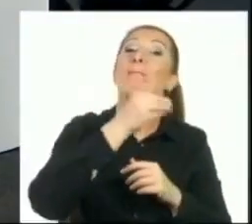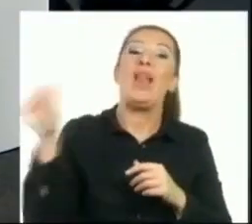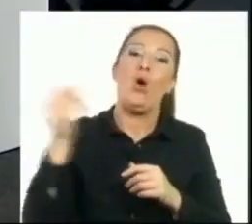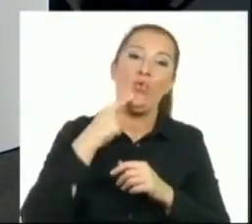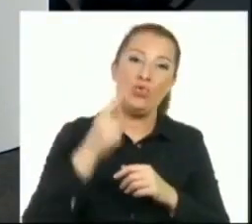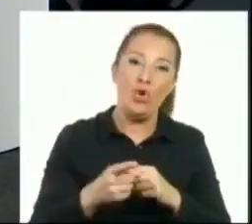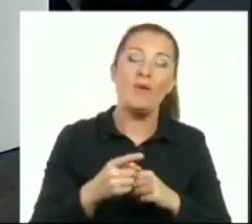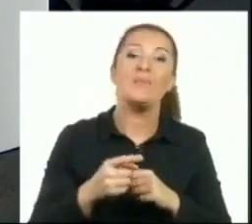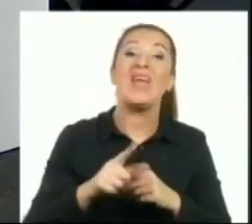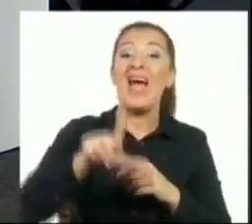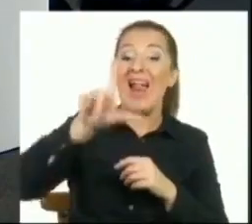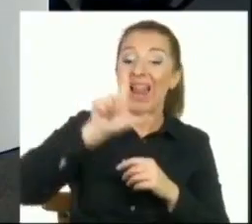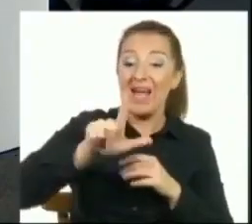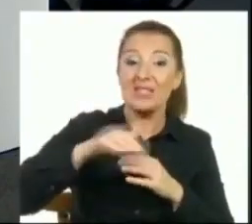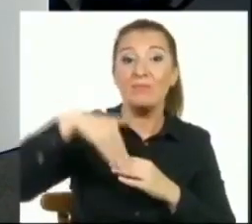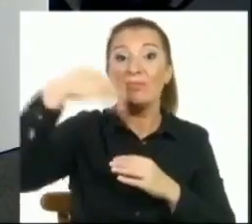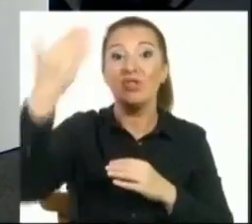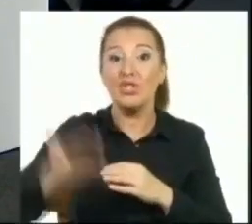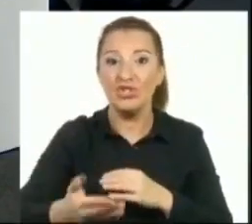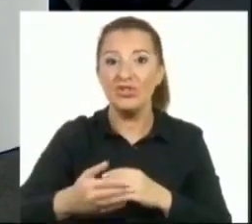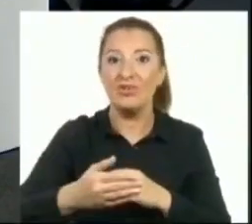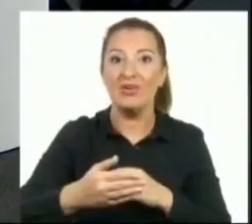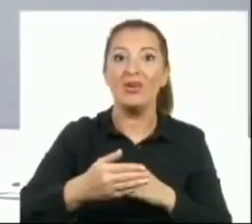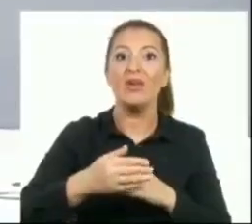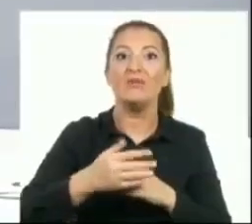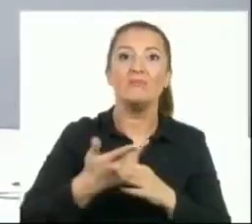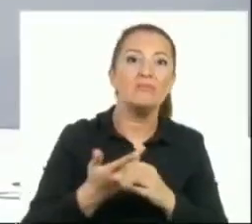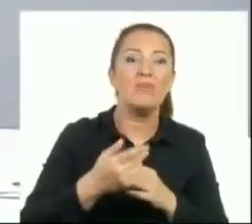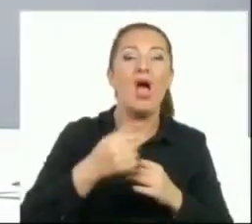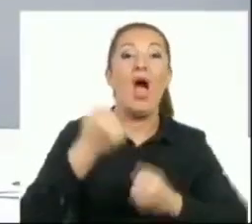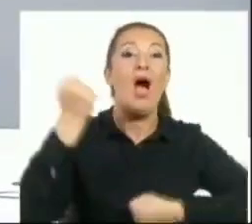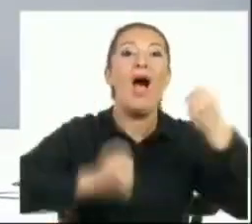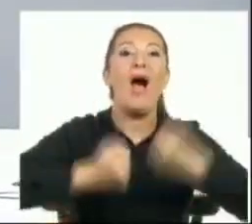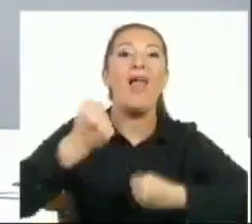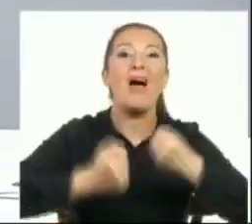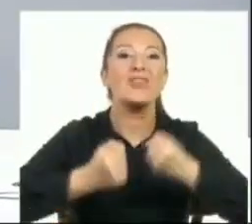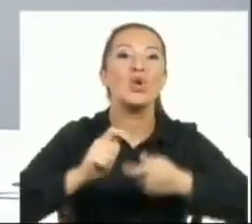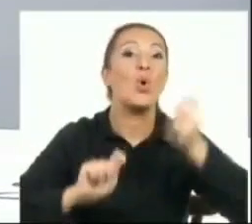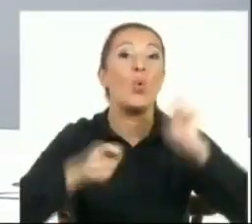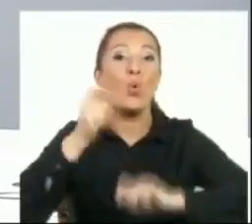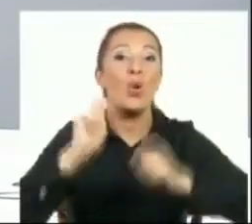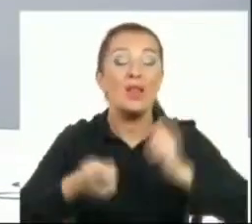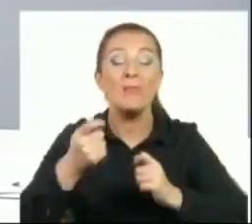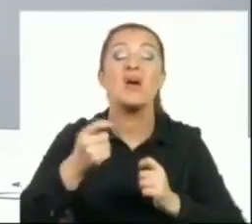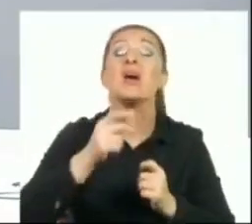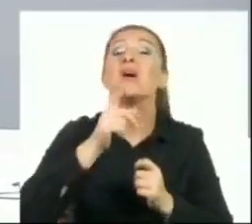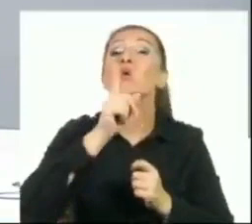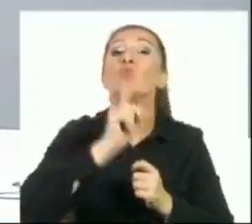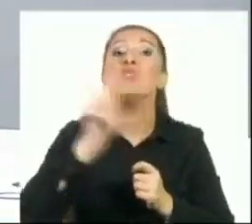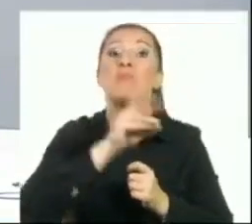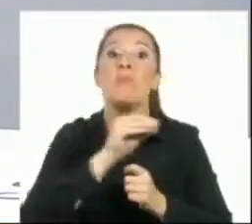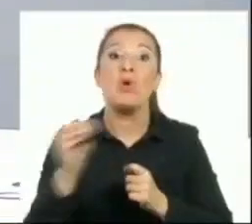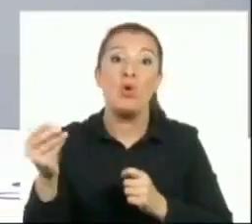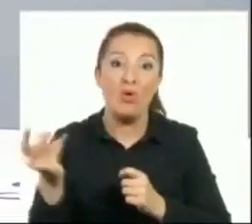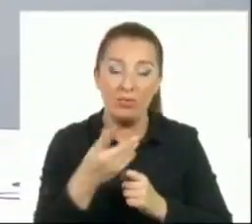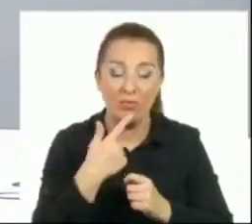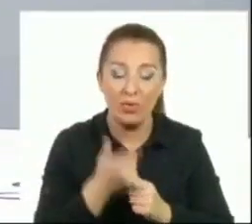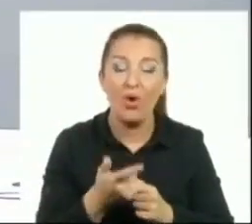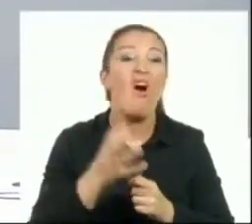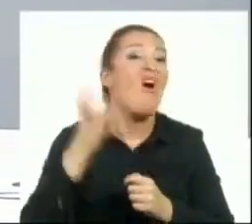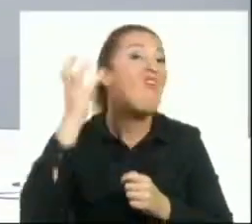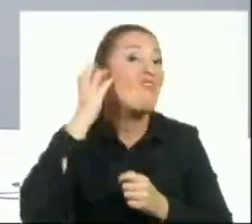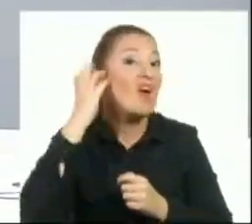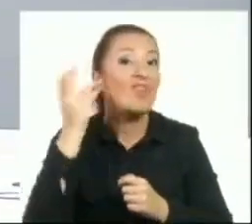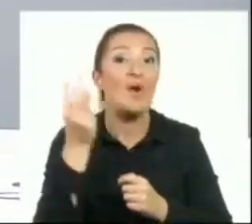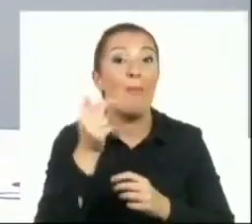İhtiyaç dışı araç kullanımı 120 milyon diye bir ifade var. Vakıflara, son zamanlarda çok tartışma konusu oluyor, vakıflara